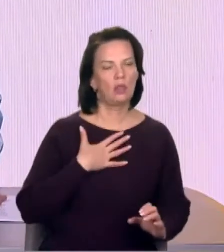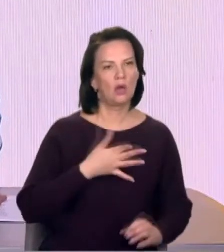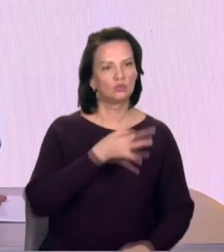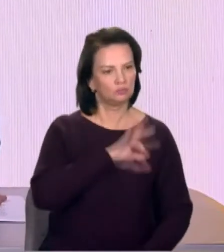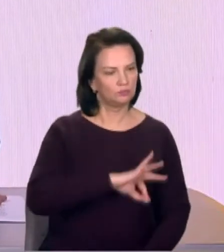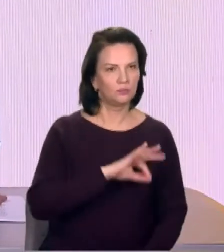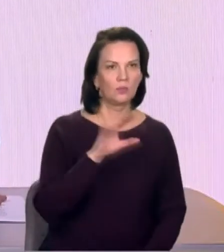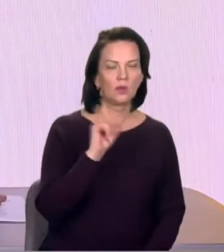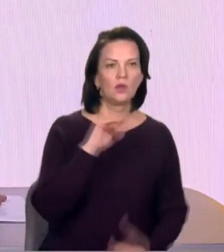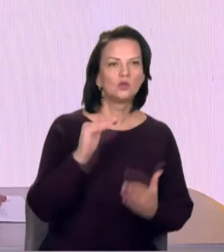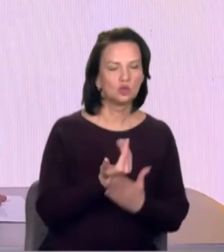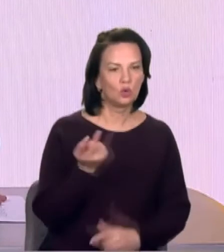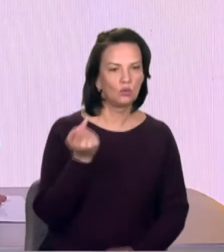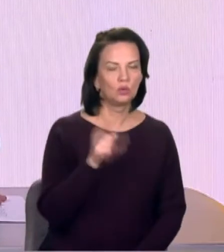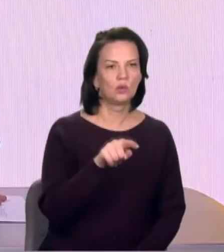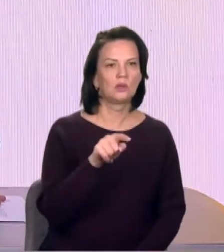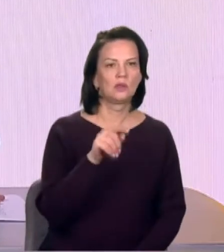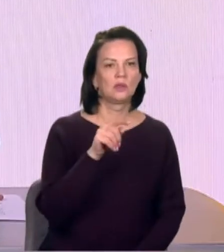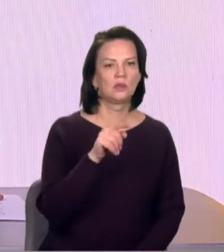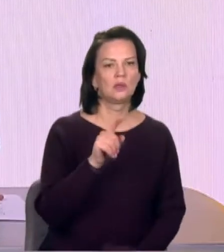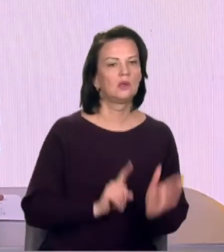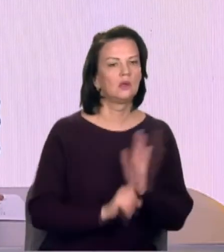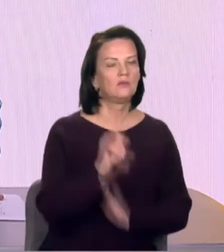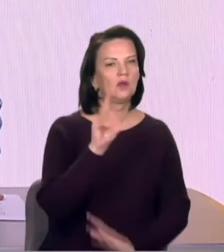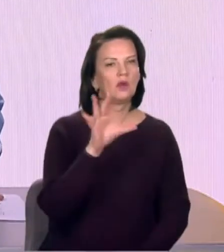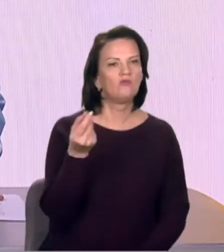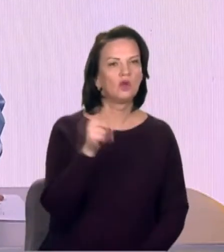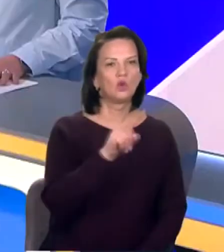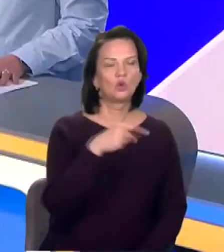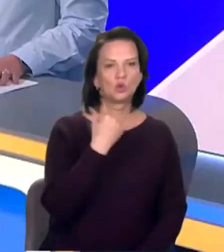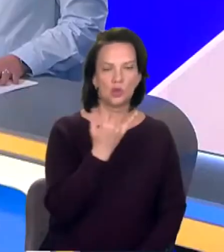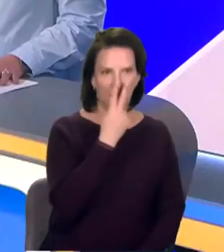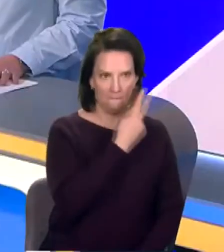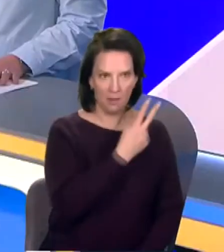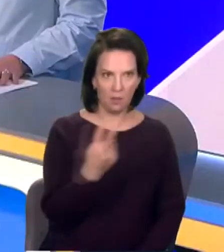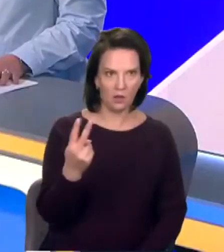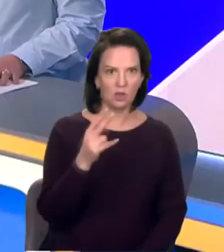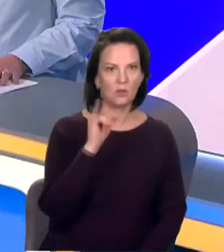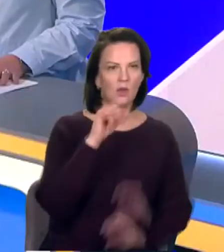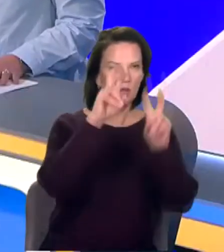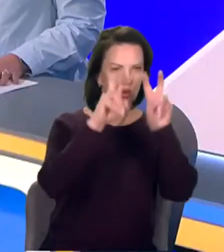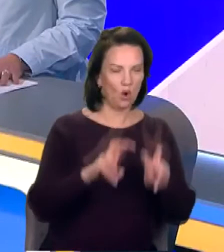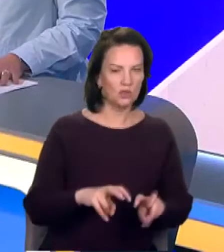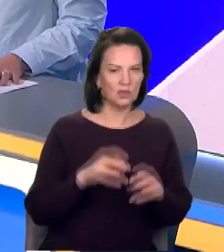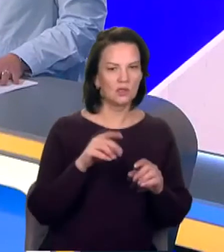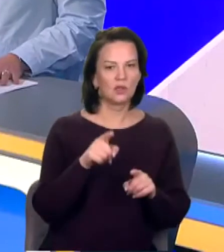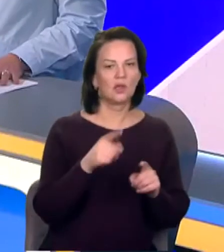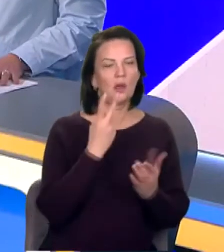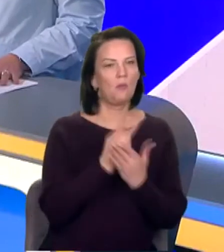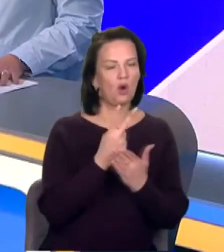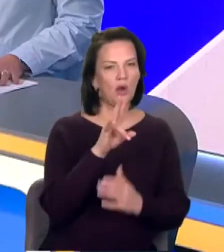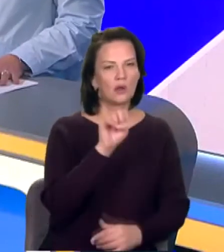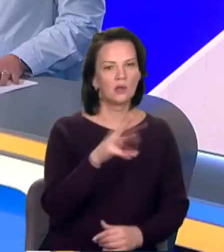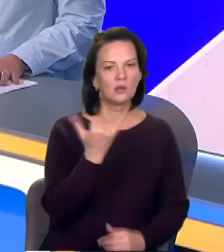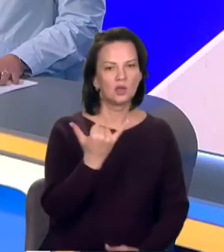відштовхуючись від того, що ми бачимо, і дослідження останніх років це показують, наразі українці більш ніж раніше